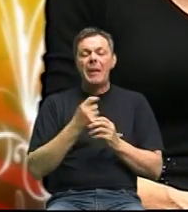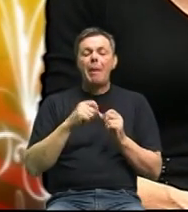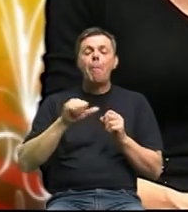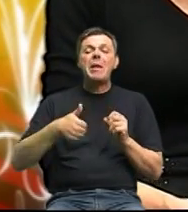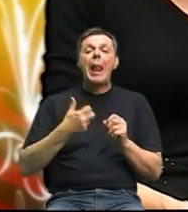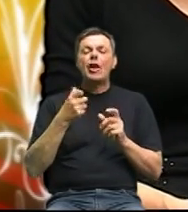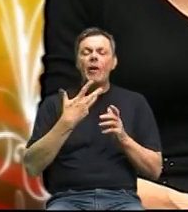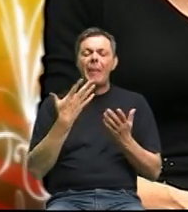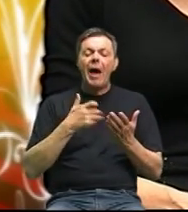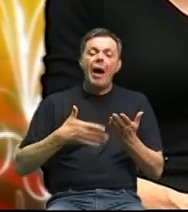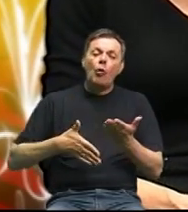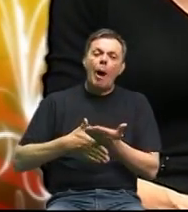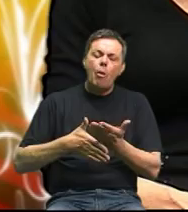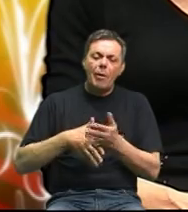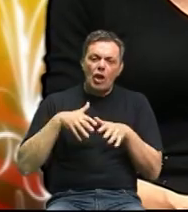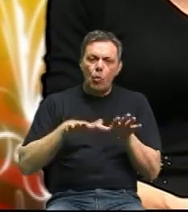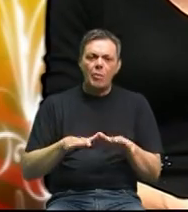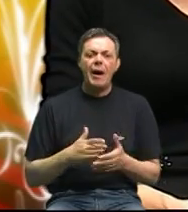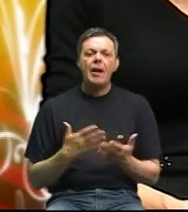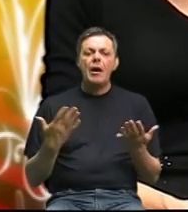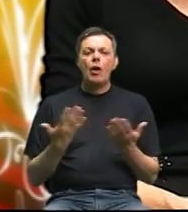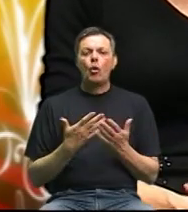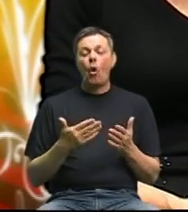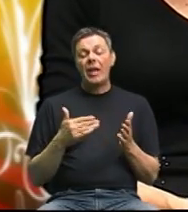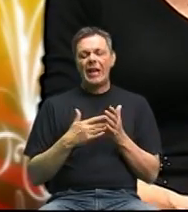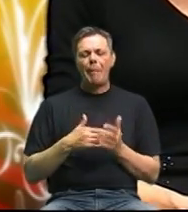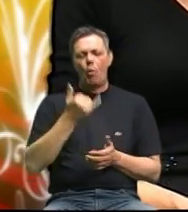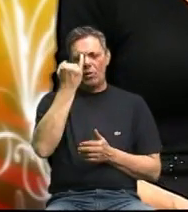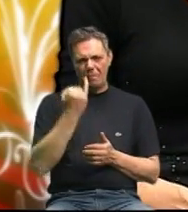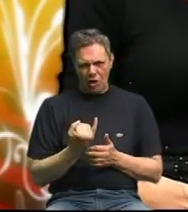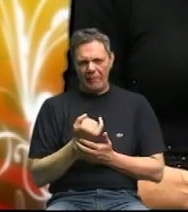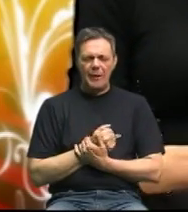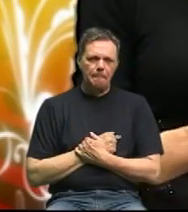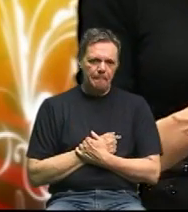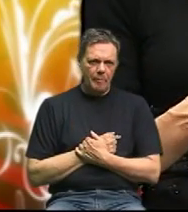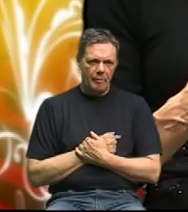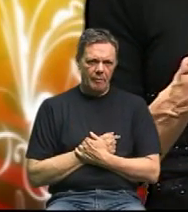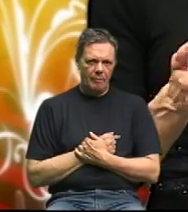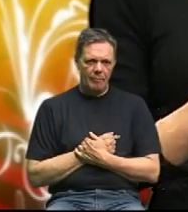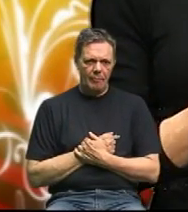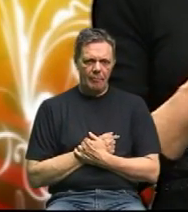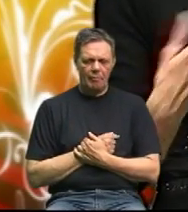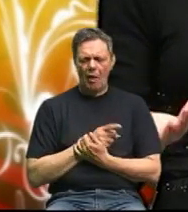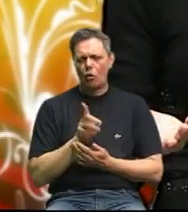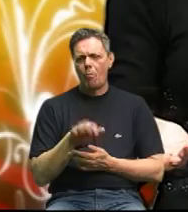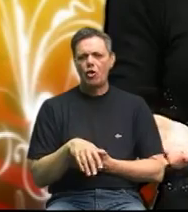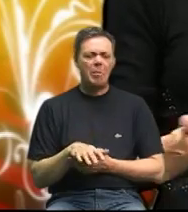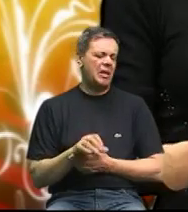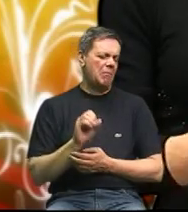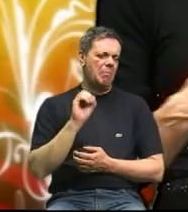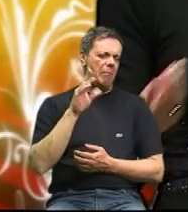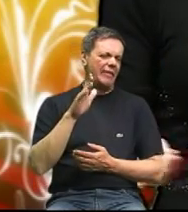pomaže ljudima koji treba smršaviti to može biti i 5